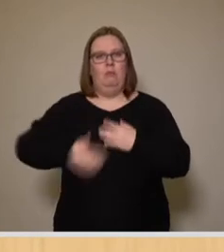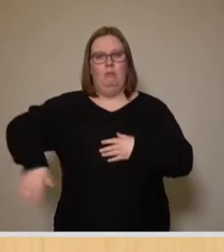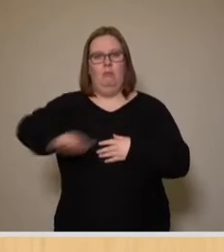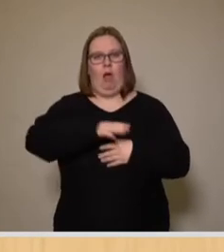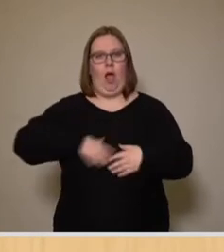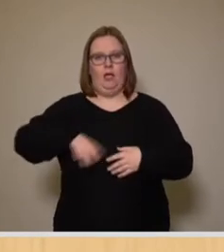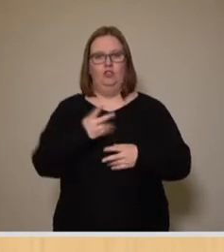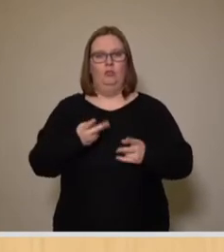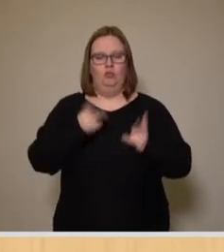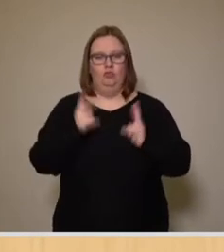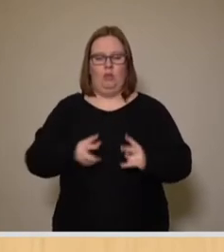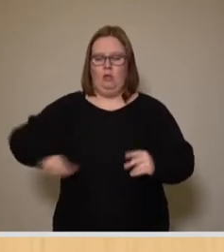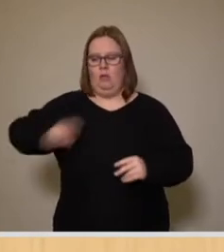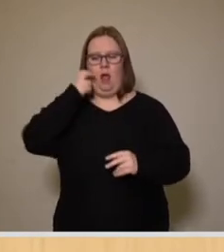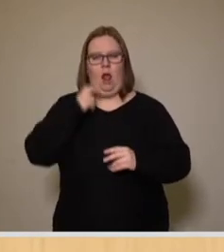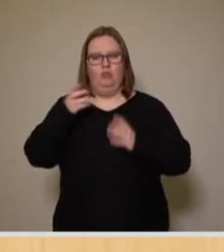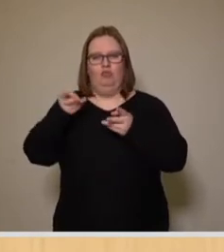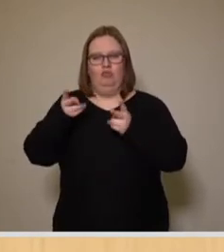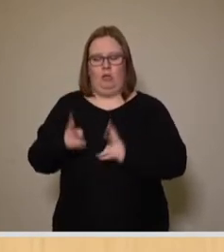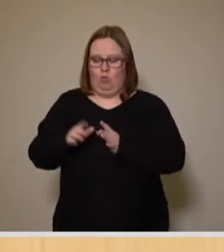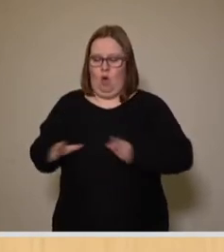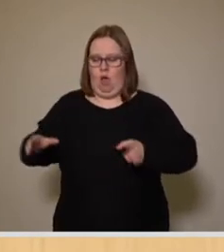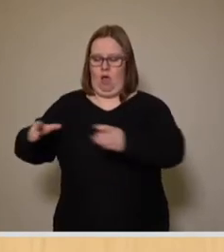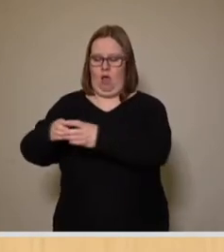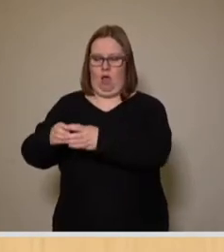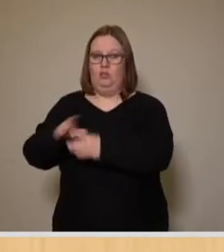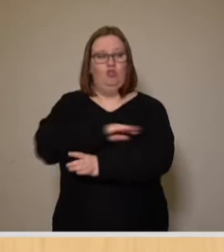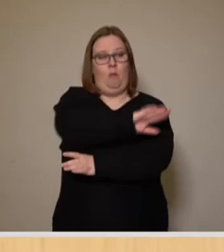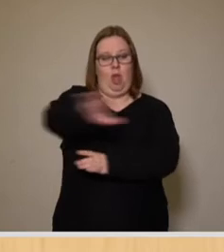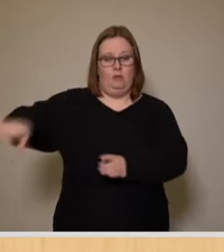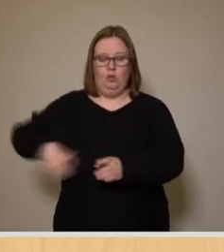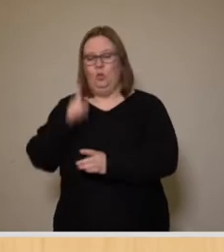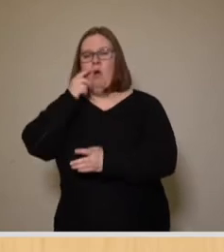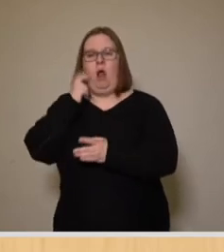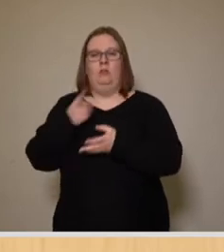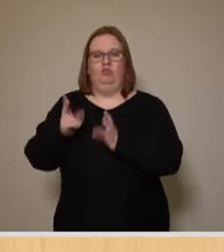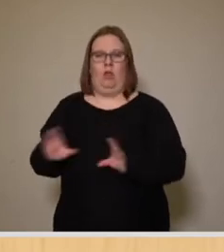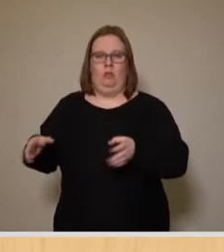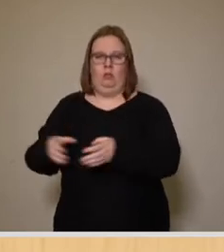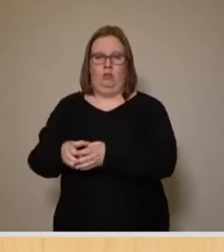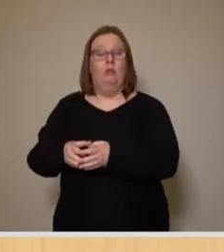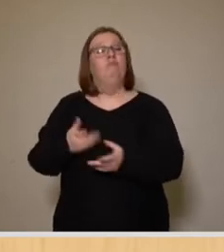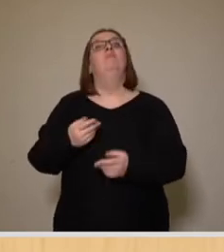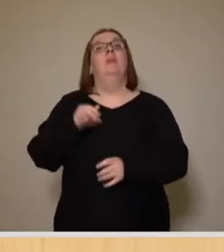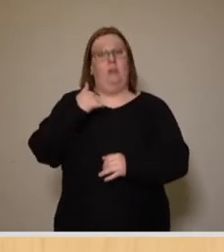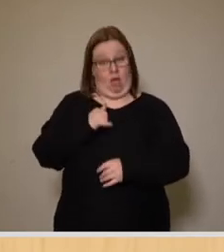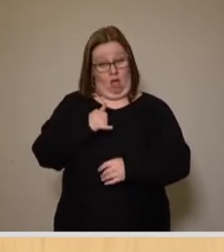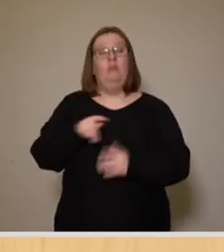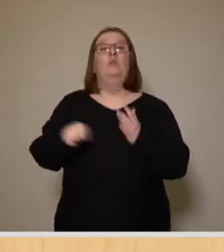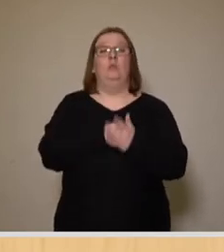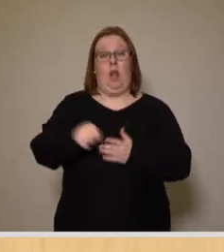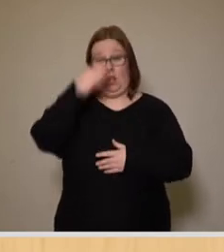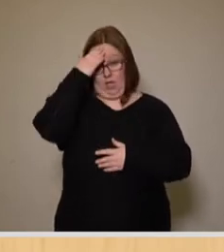auf den Stadtbezirk Altstadt beschränkt. Insofern in Kurzform, ja, wir kennen die Urteile, wir